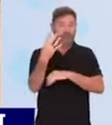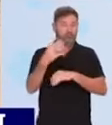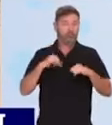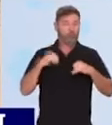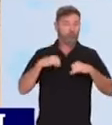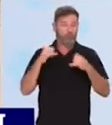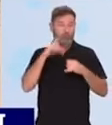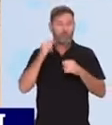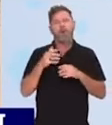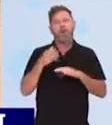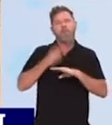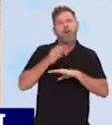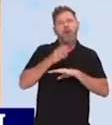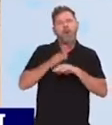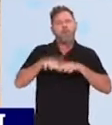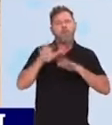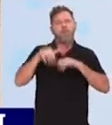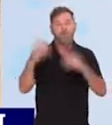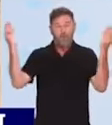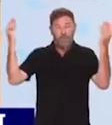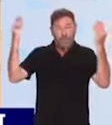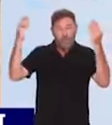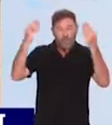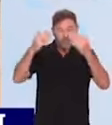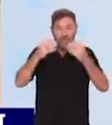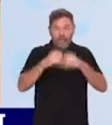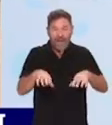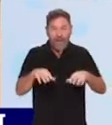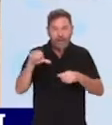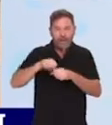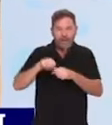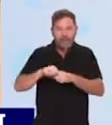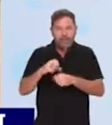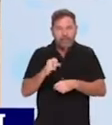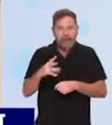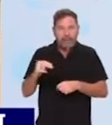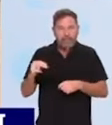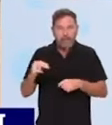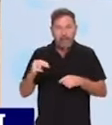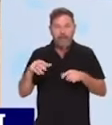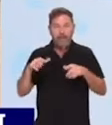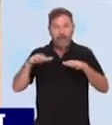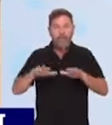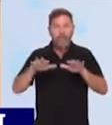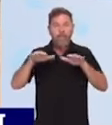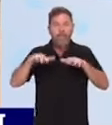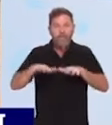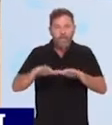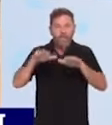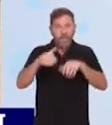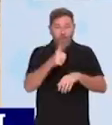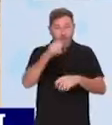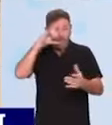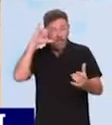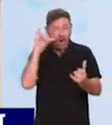La nuit est en train de tomber, ils se perdent, ils tombent en panne d'essence et ils ne voient pas, on est en mer, qu'ils sont